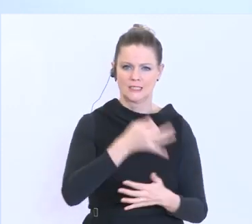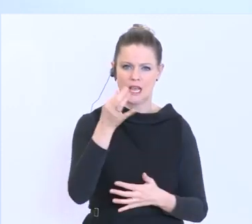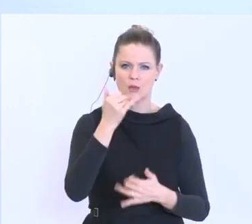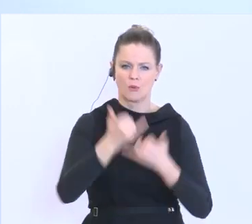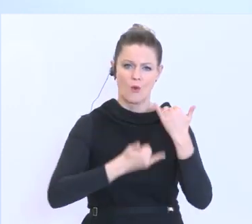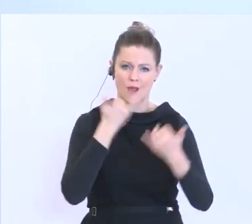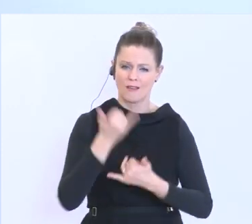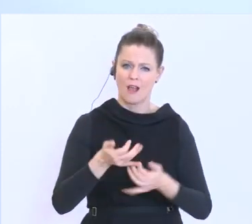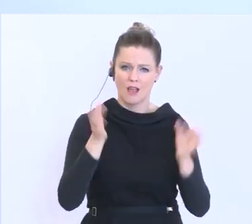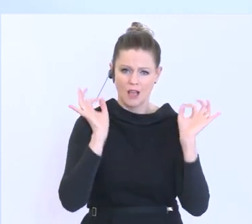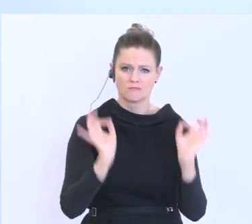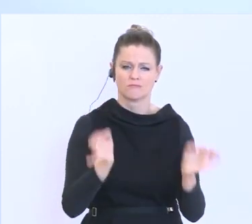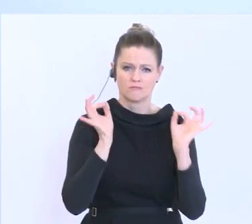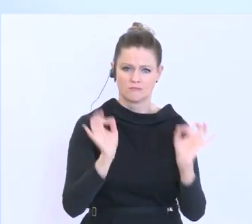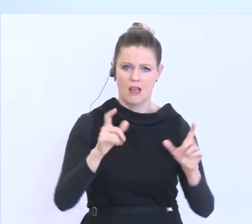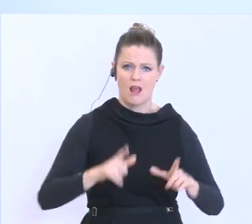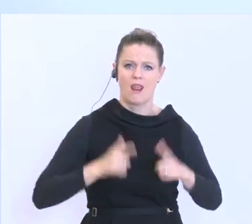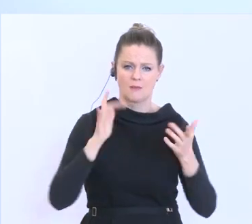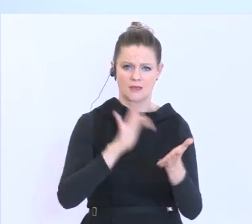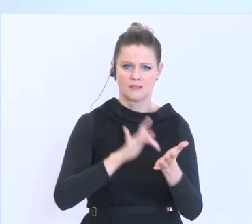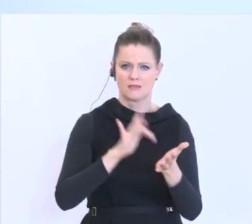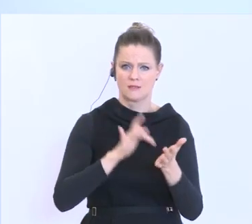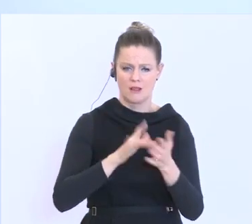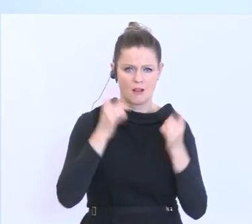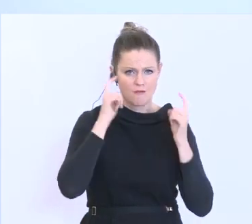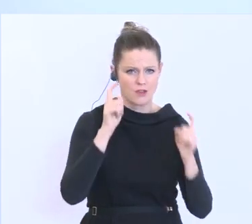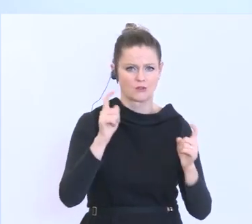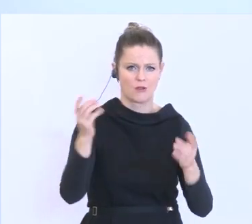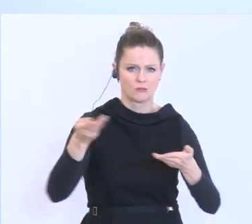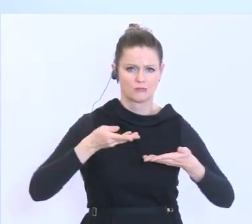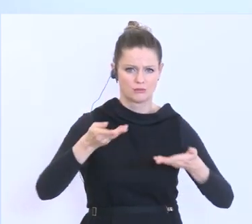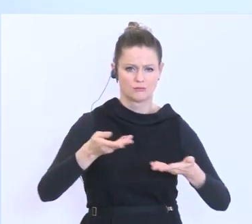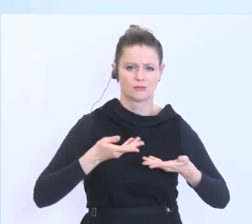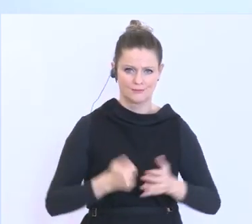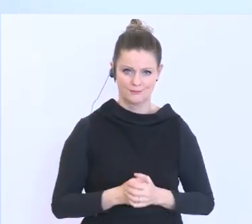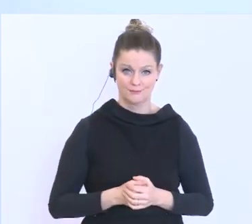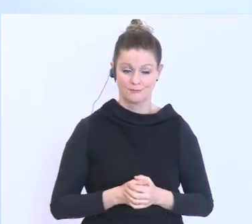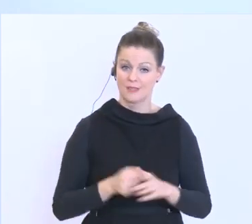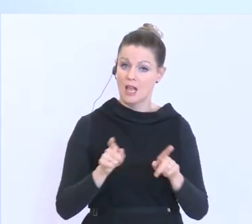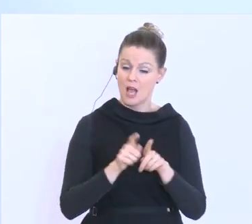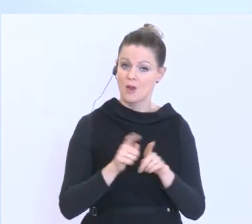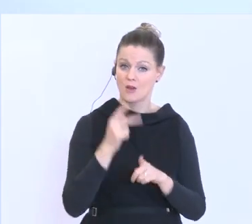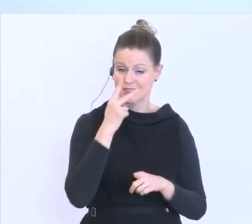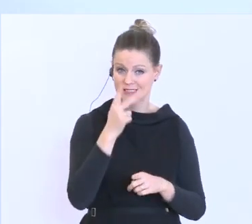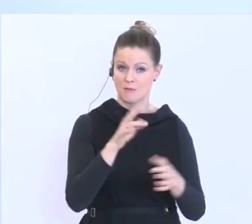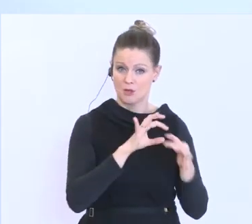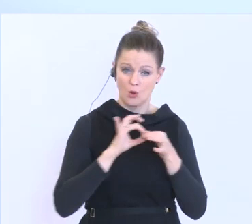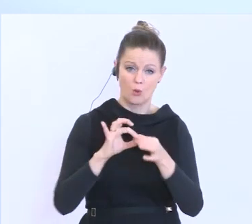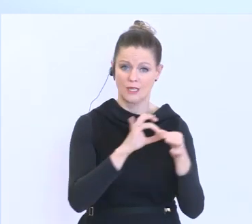auch versorgen. Wir haben in den letzten Tagen, wie gesagt, auch gesehen, dass es, was die Logistik betrifft, im